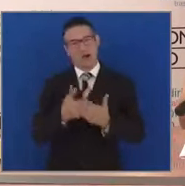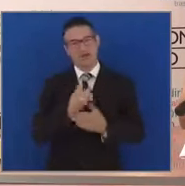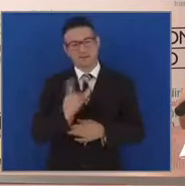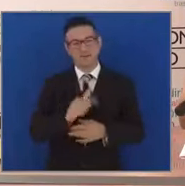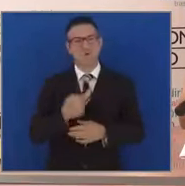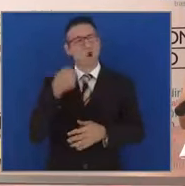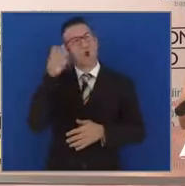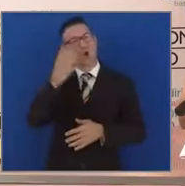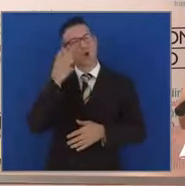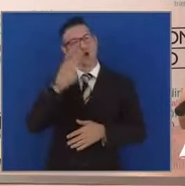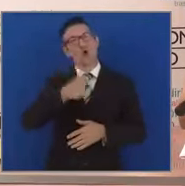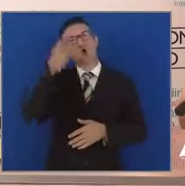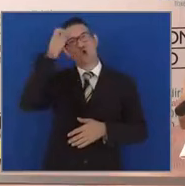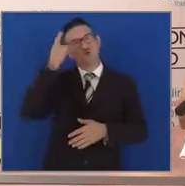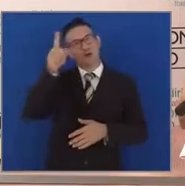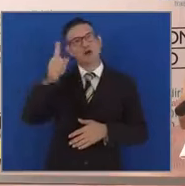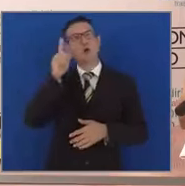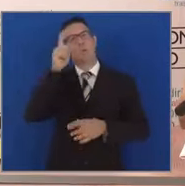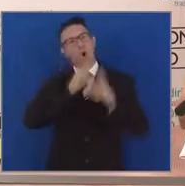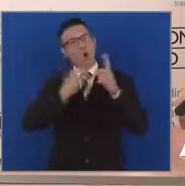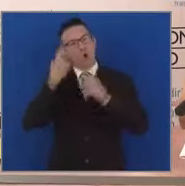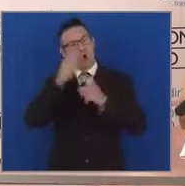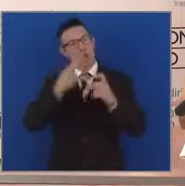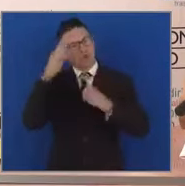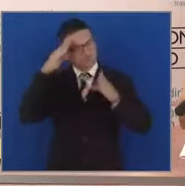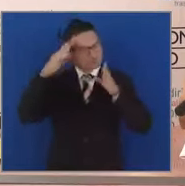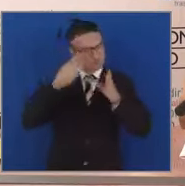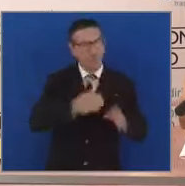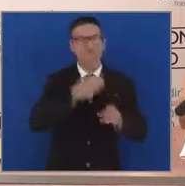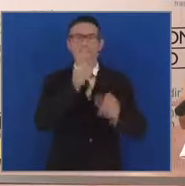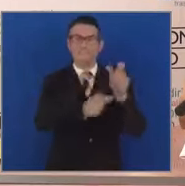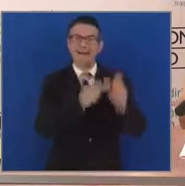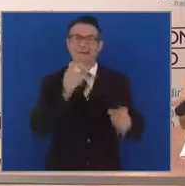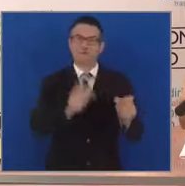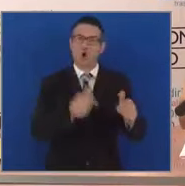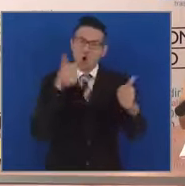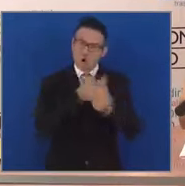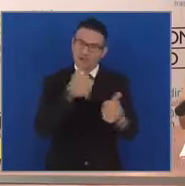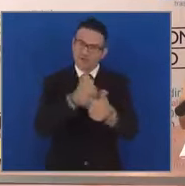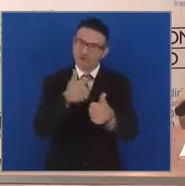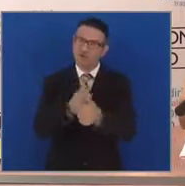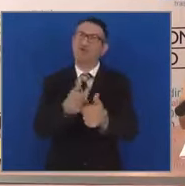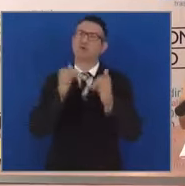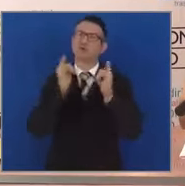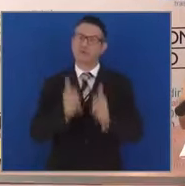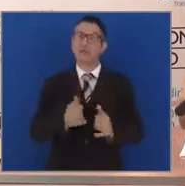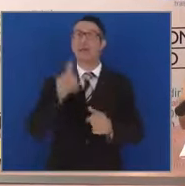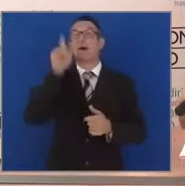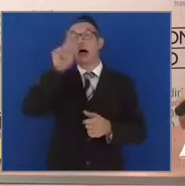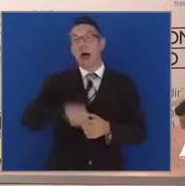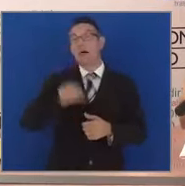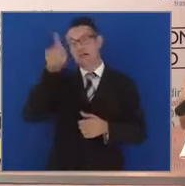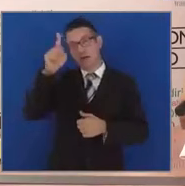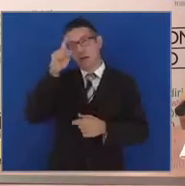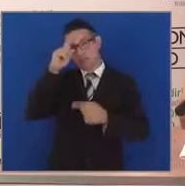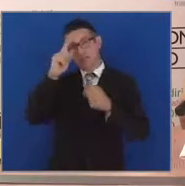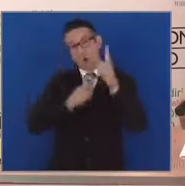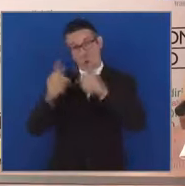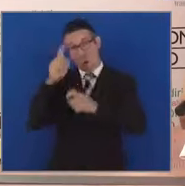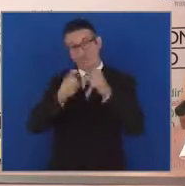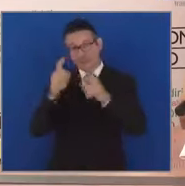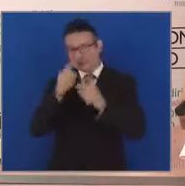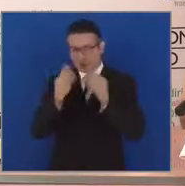è preoccupato di essere vicino alle persone nel momento del bisogno, ma al tempo stesso che ora si sta preoccupando